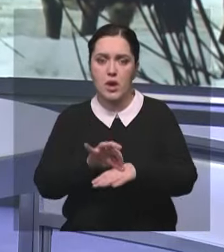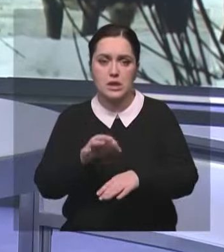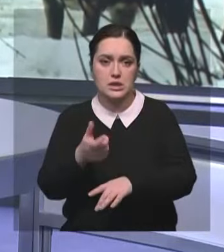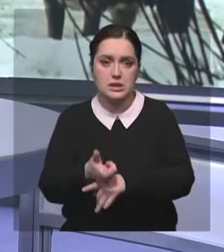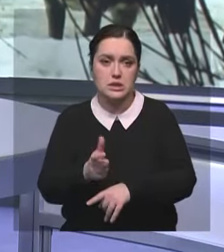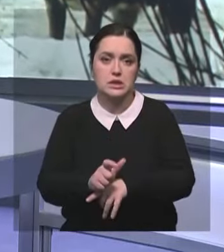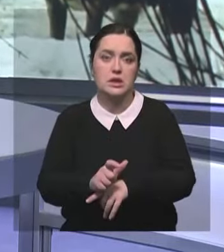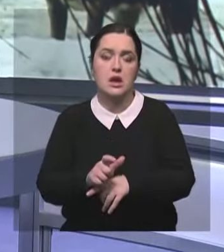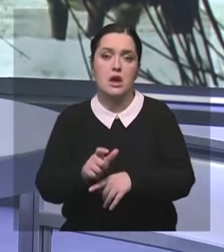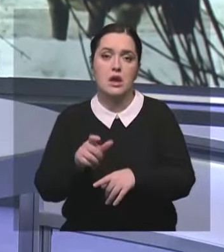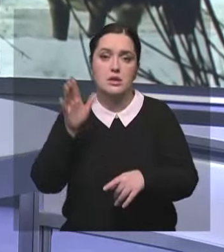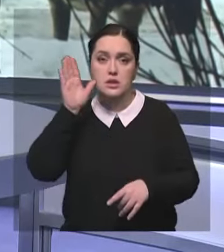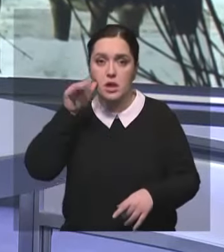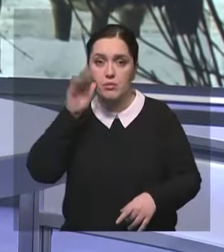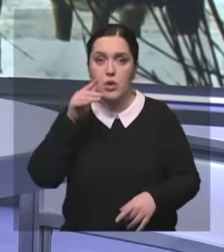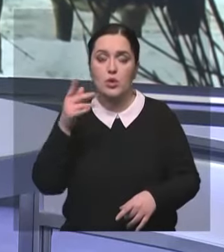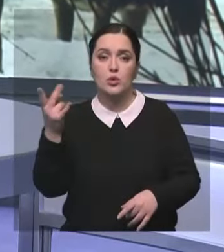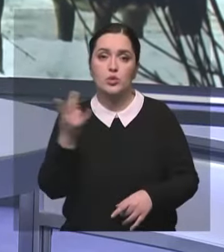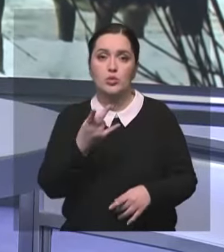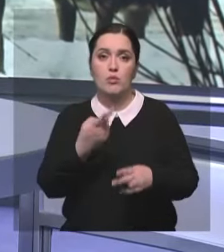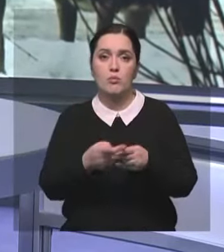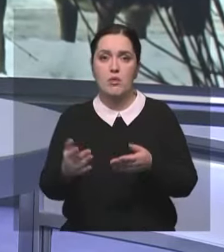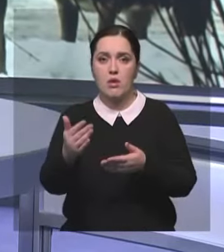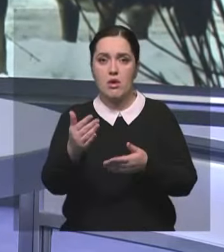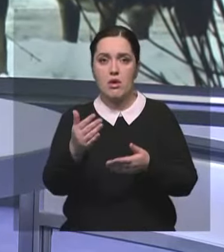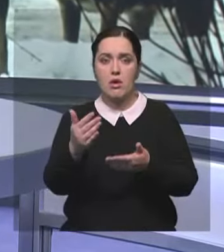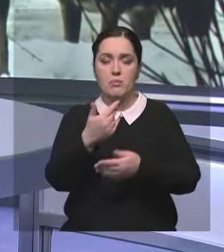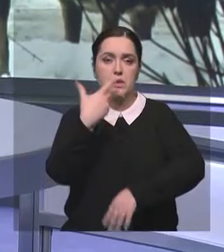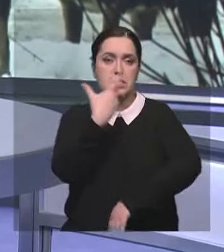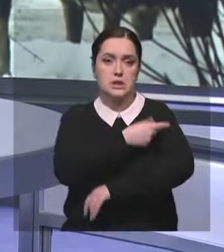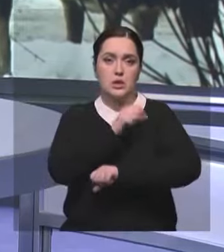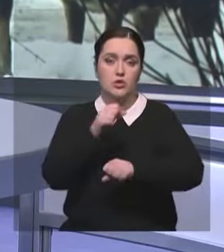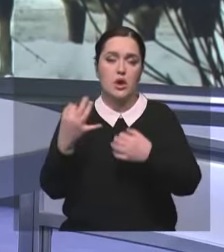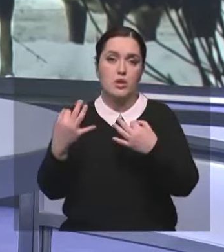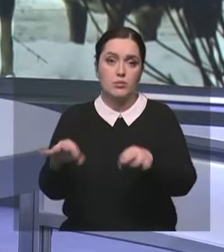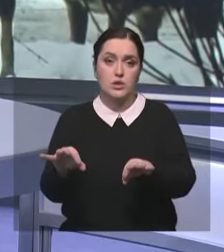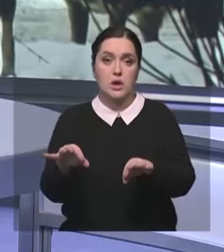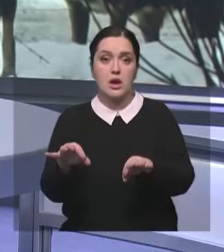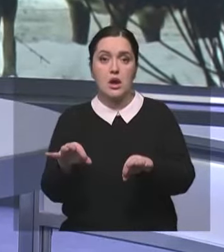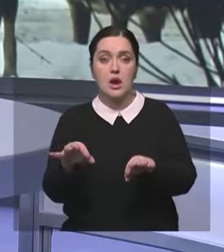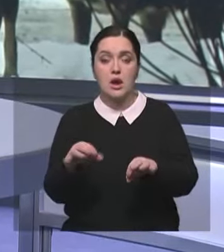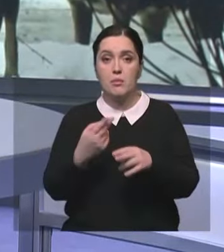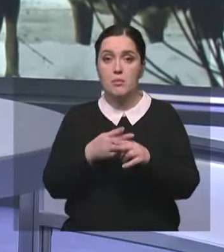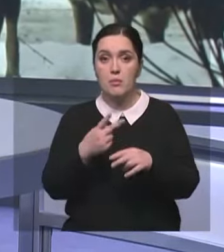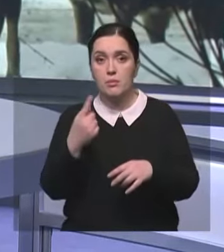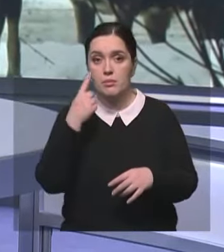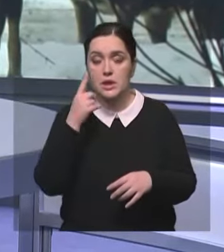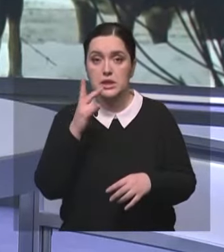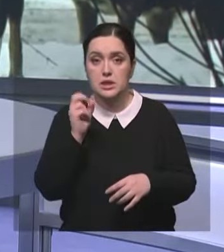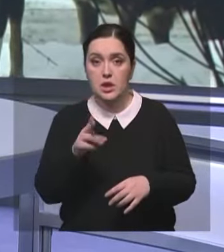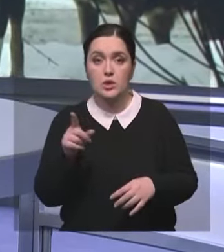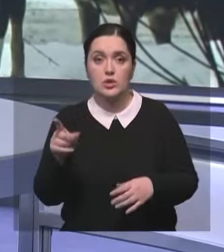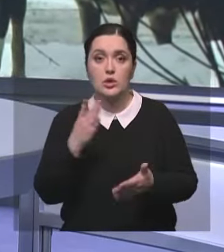больных и агрессивных собак. Остальных нужно стерилизовать, вакцинировать и отпускать. Однако опознавательный знак, что